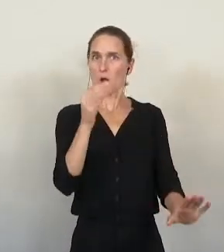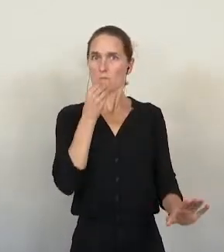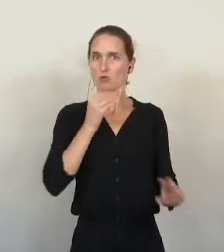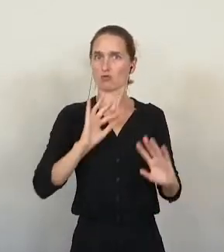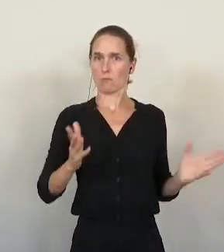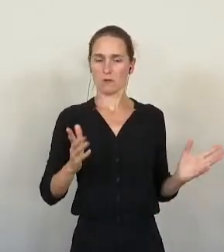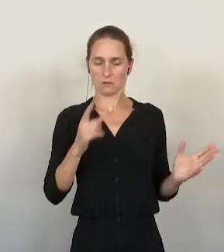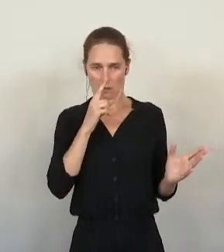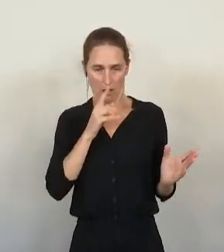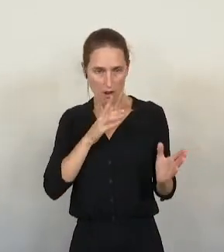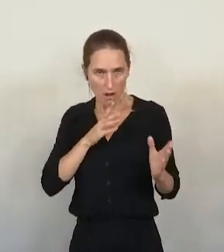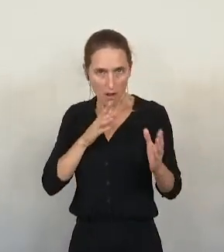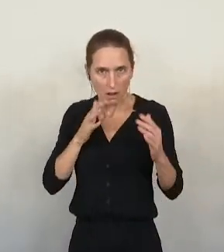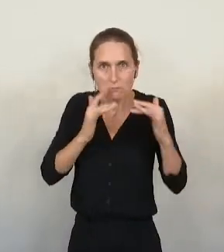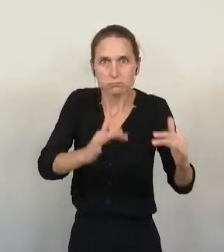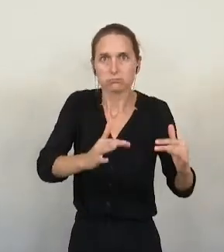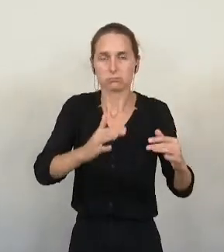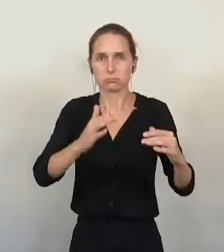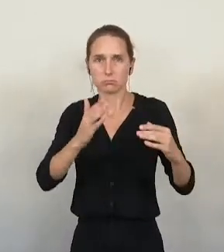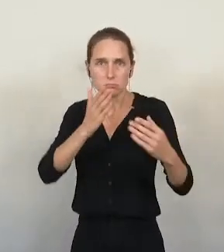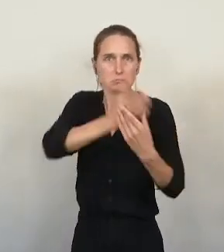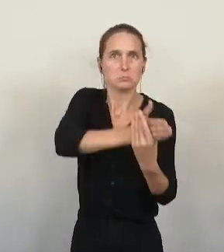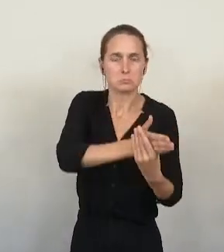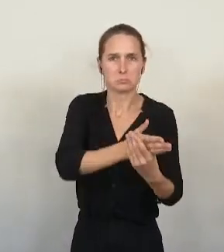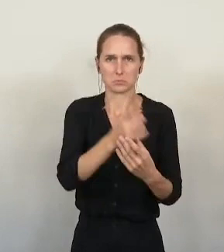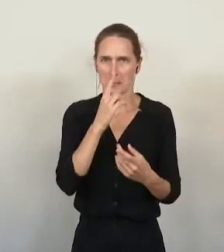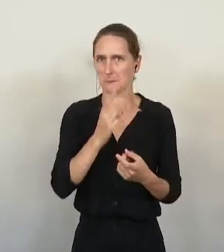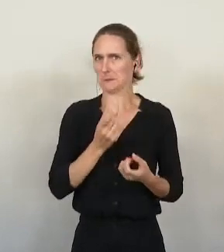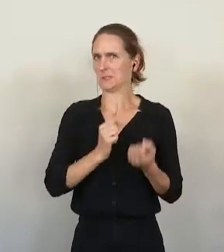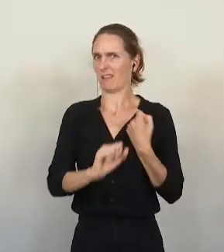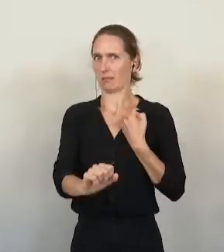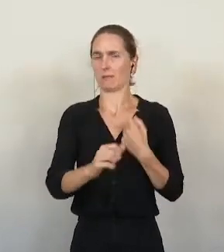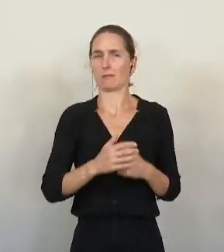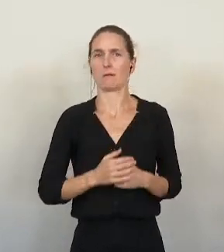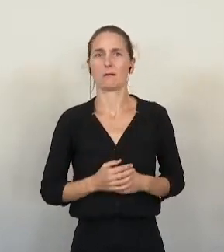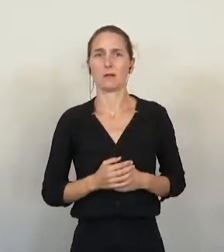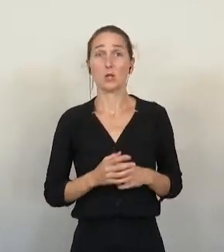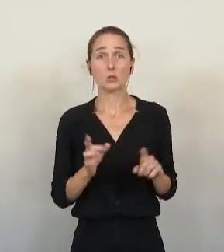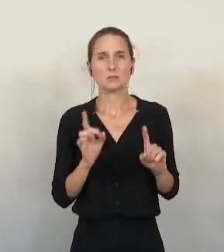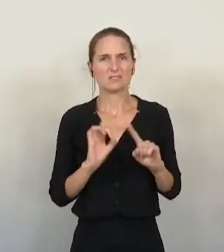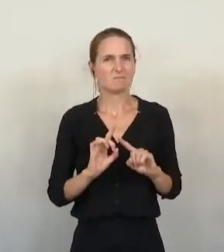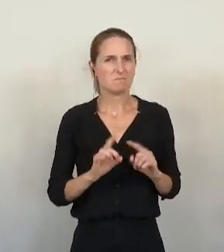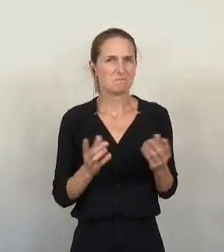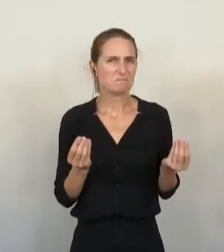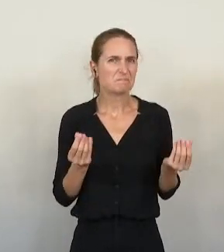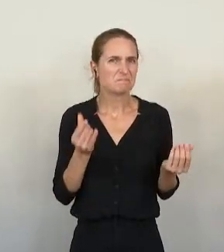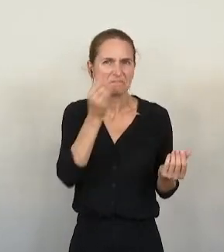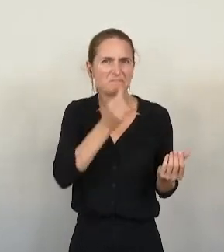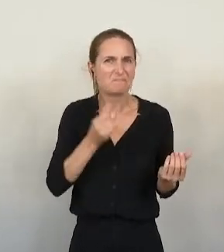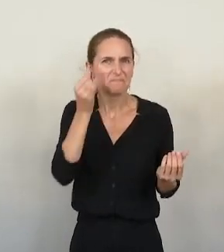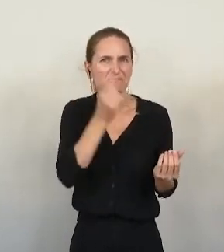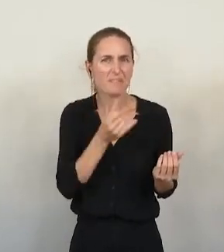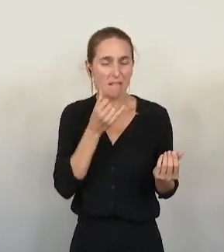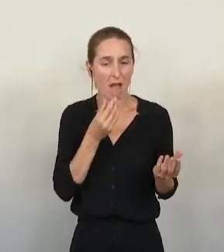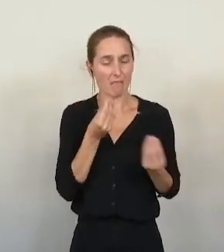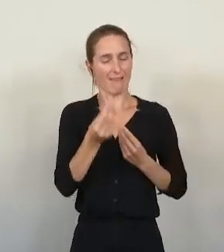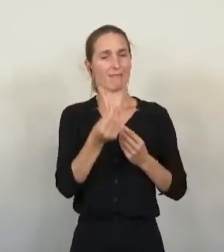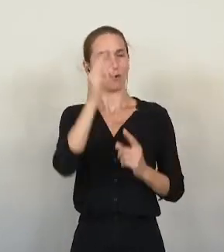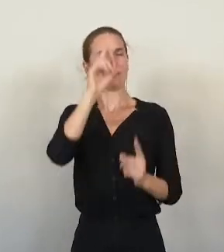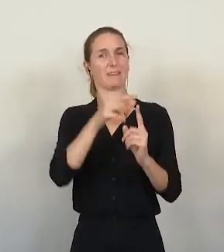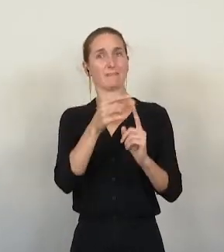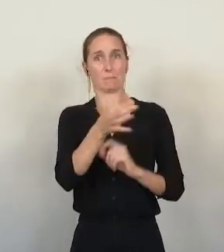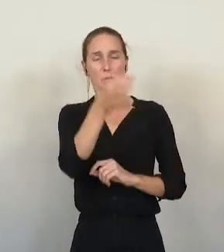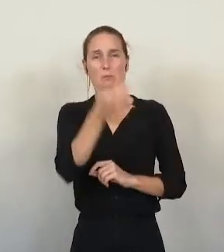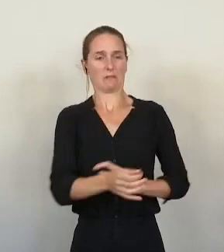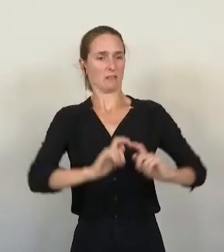toujours. Il y a d'ailleurs quelque chose d'un peu ridicule à fixer des pourcentages pour ce genre d'objectifs, comme